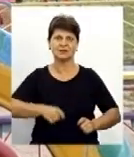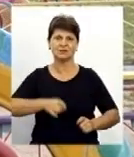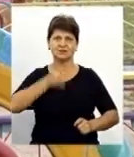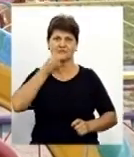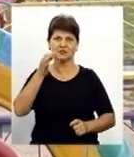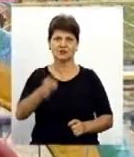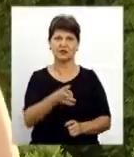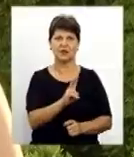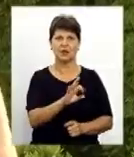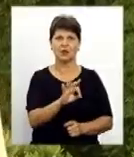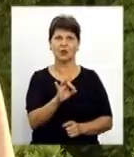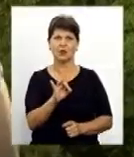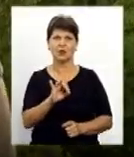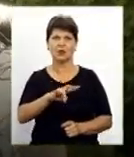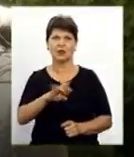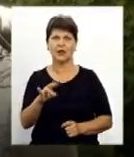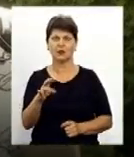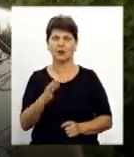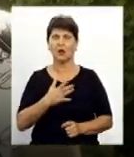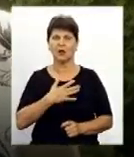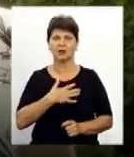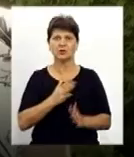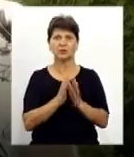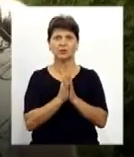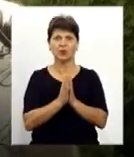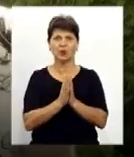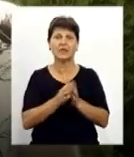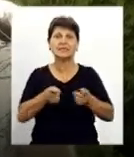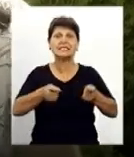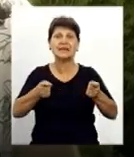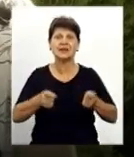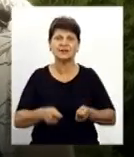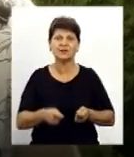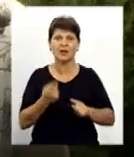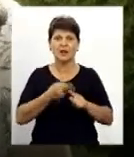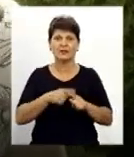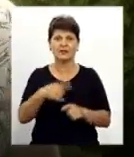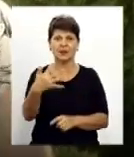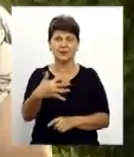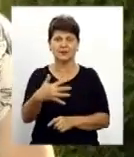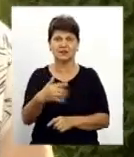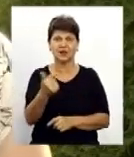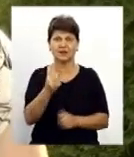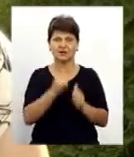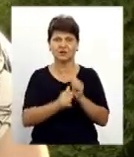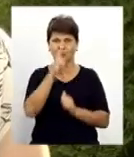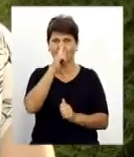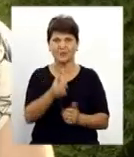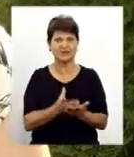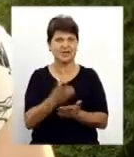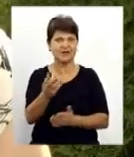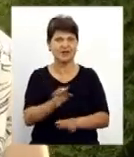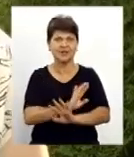Наше прохання, коли ми попросили завідувачу, що ми не будемо ці 50 гривень, що ми здаємо щомісяць, а це, вибачте,